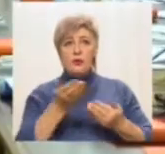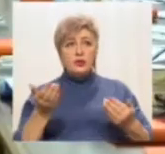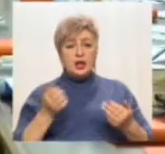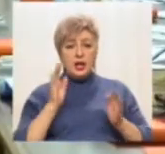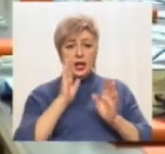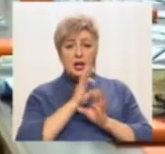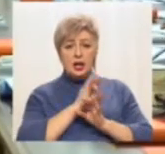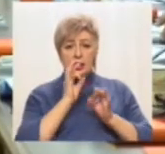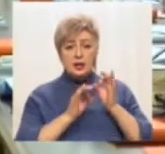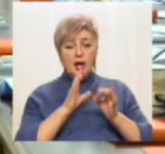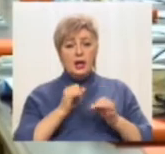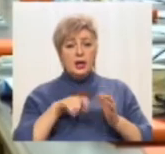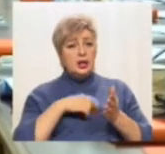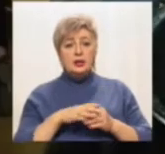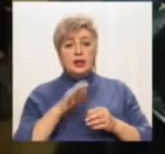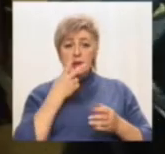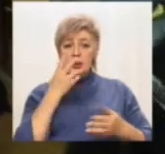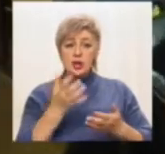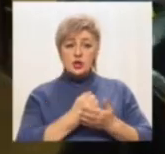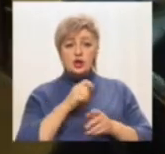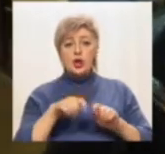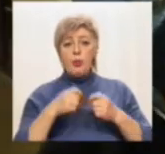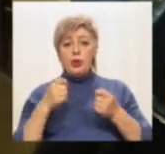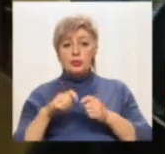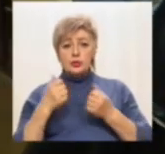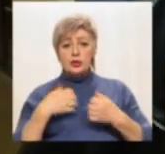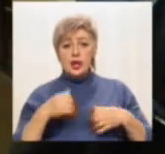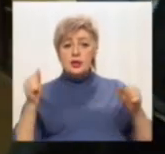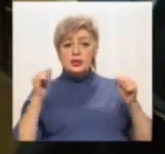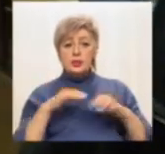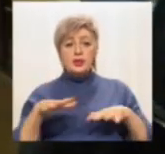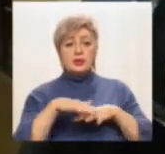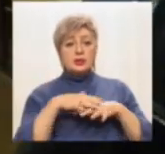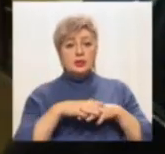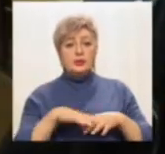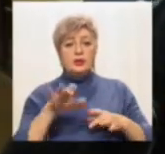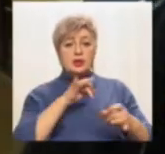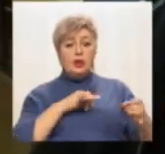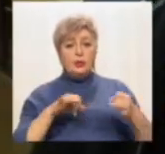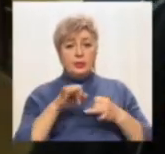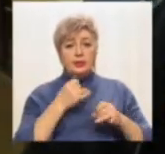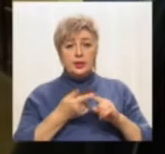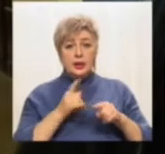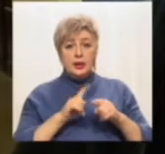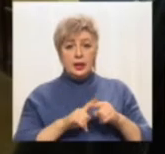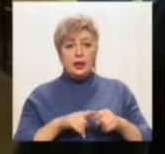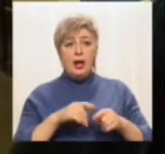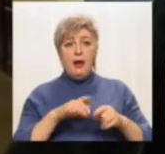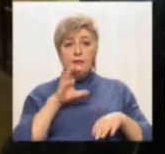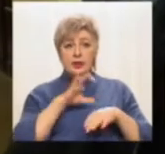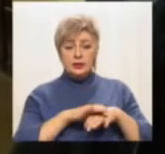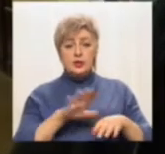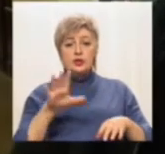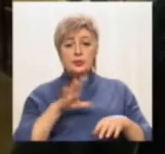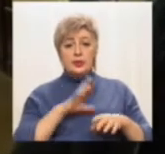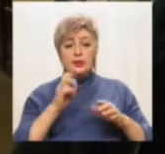порушення, говорить Олександр Скакальський. Зібралися на громадське обговорення планованої діяльності, яка фактично відбувається на наш погляд, тобто